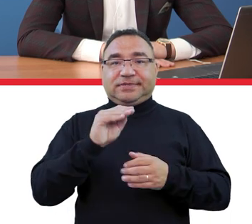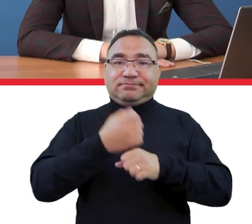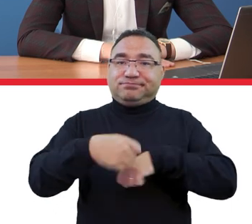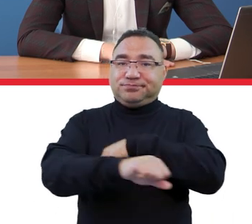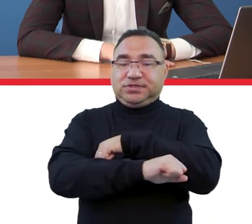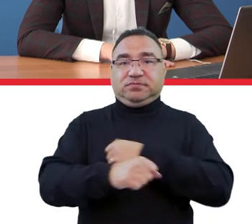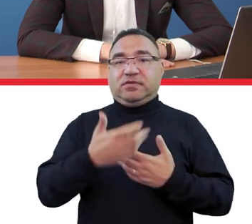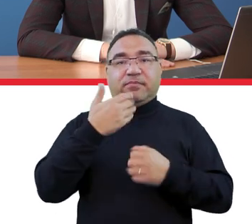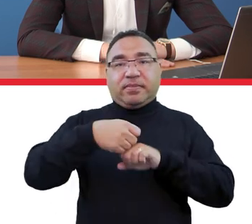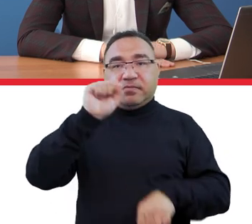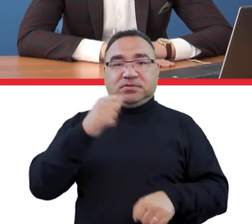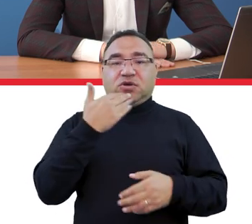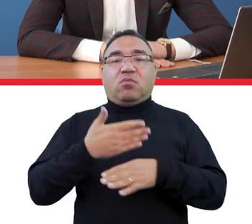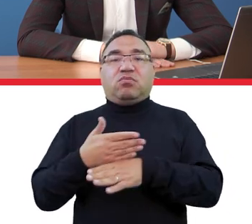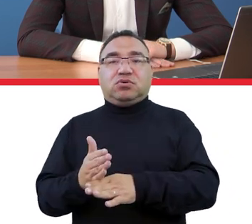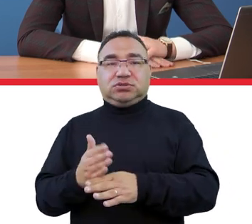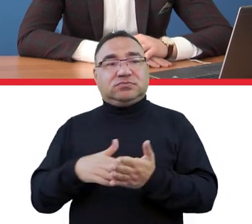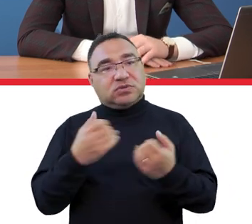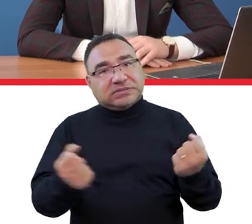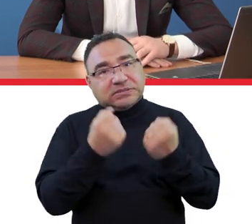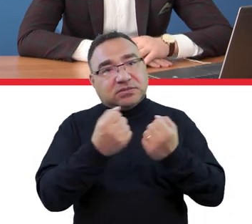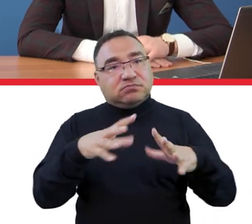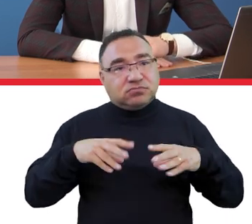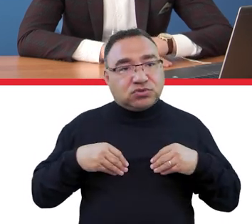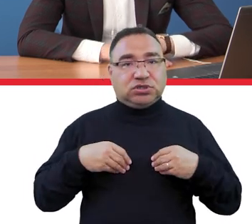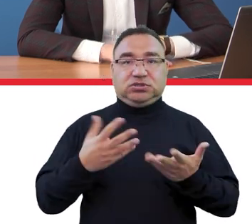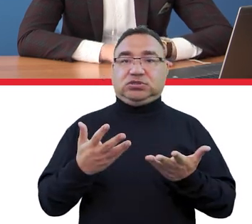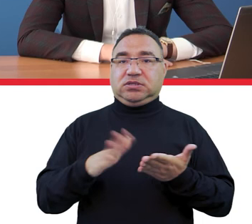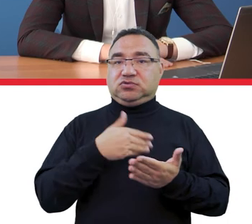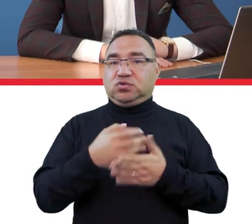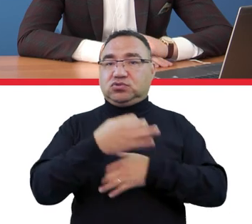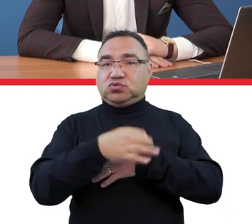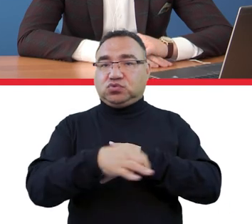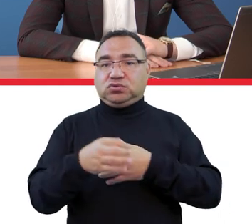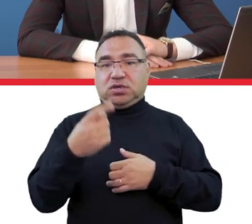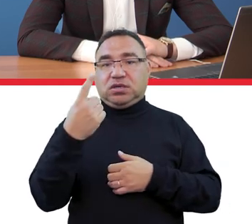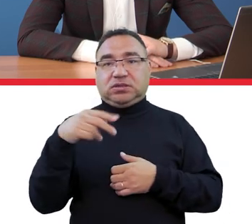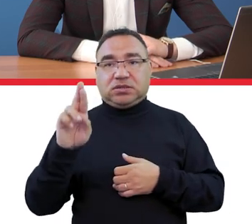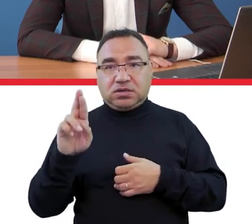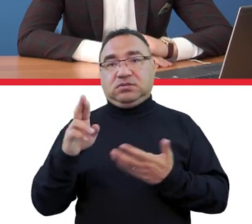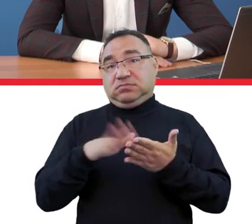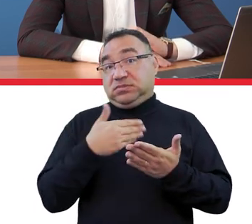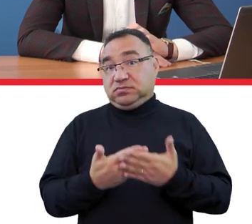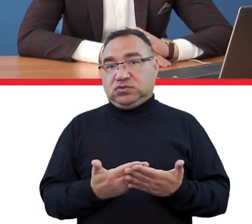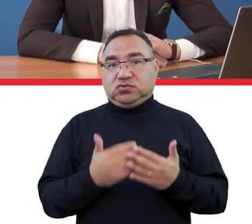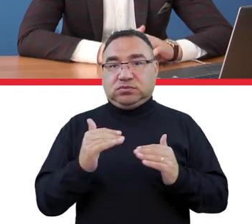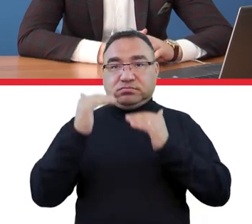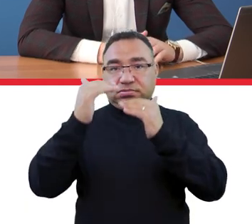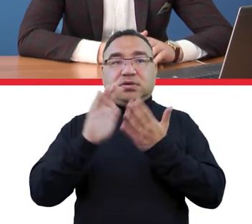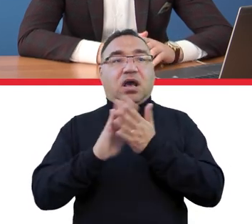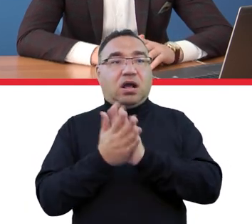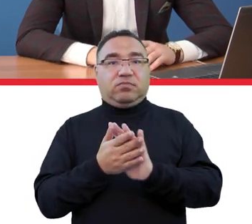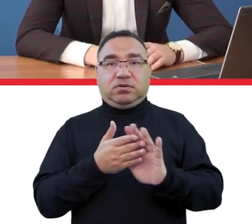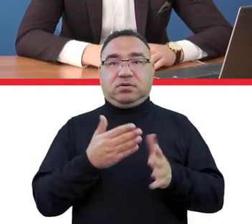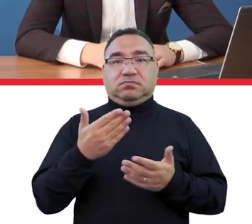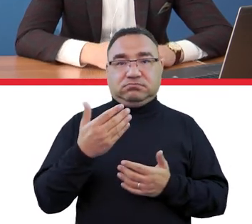żeby nie opóźnić tego ubiegania się o przyjęcie na studia na przykład drugiego stopnia w roku akademickim 2020